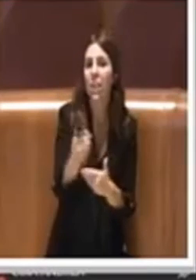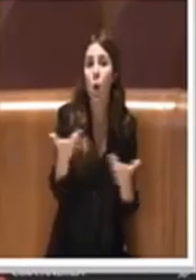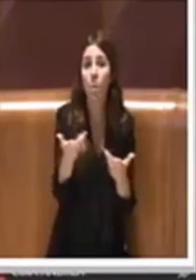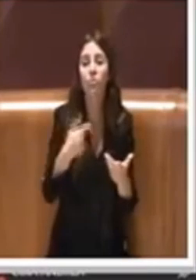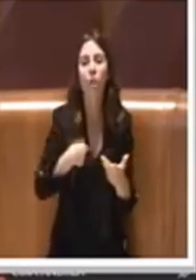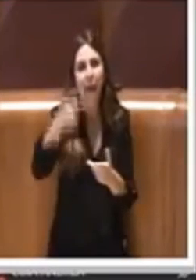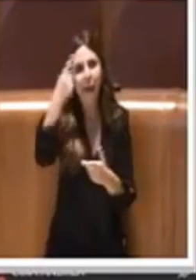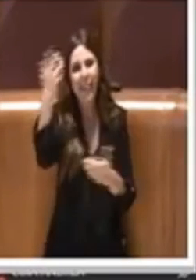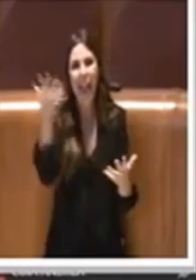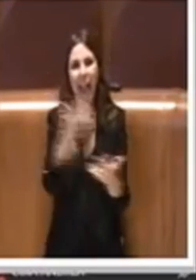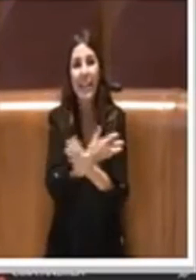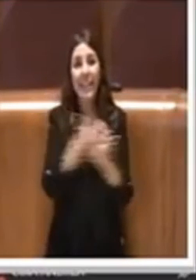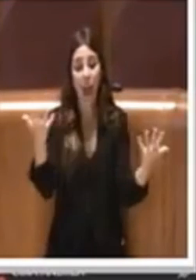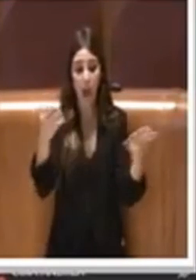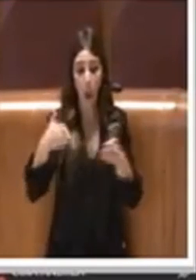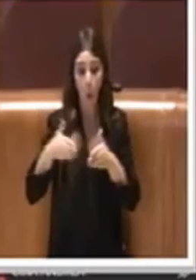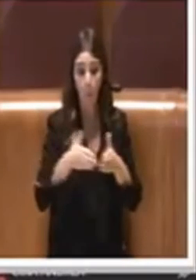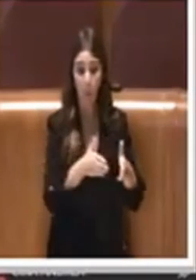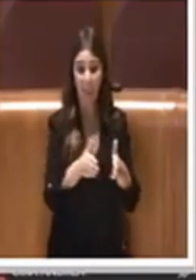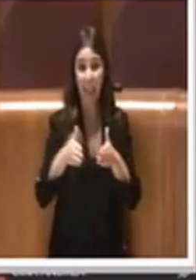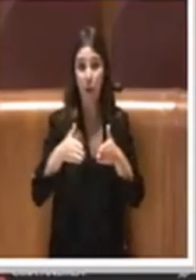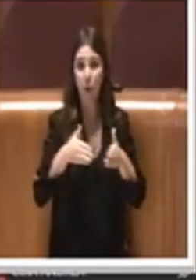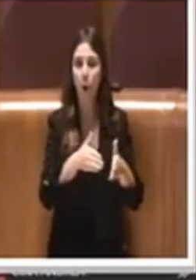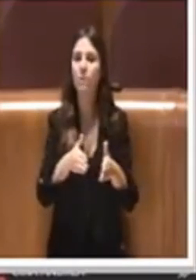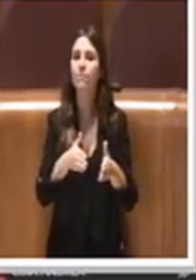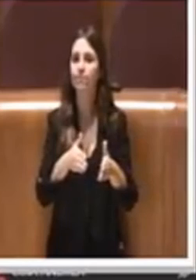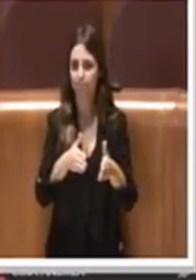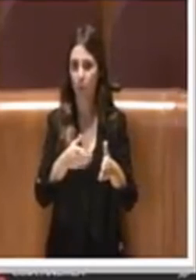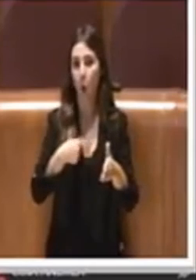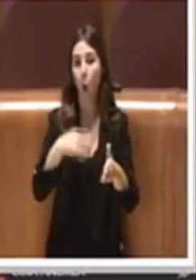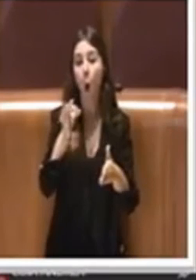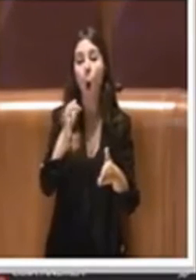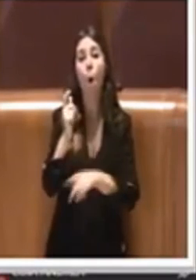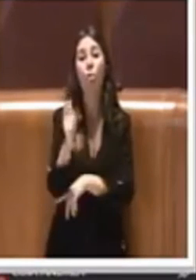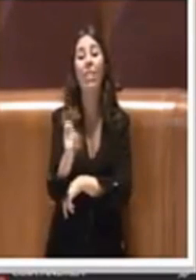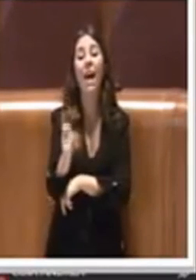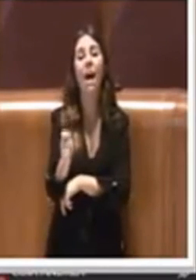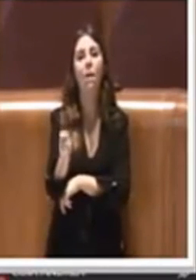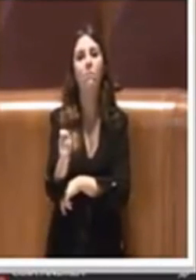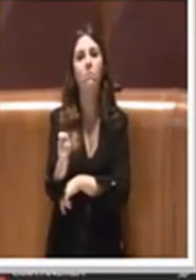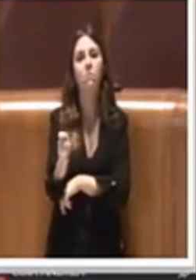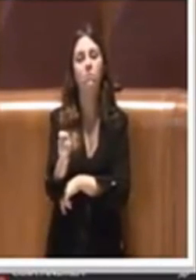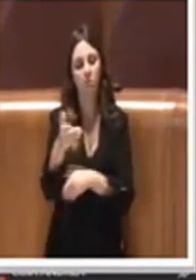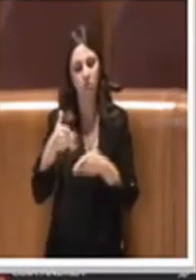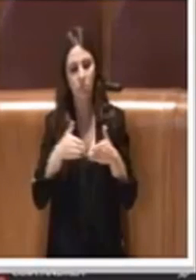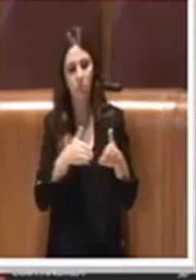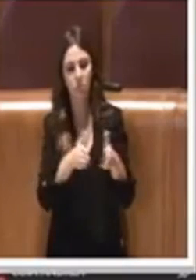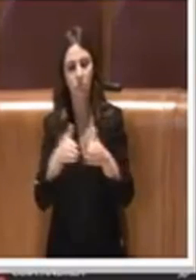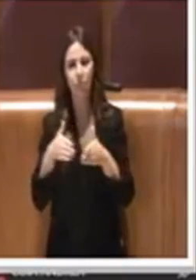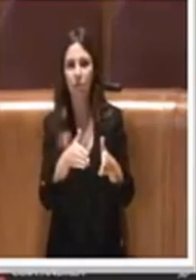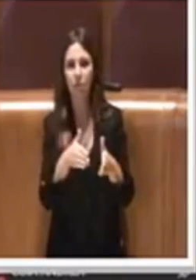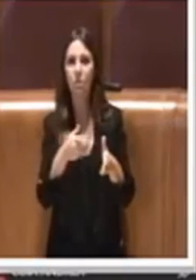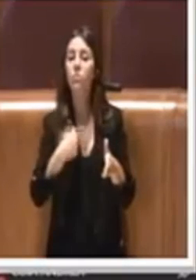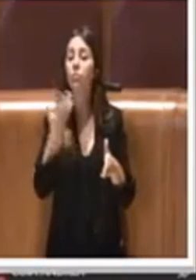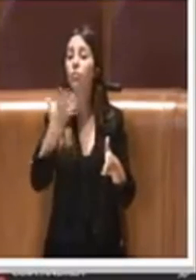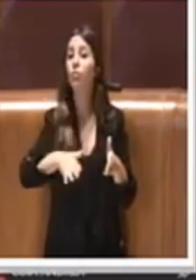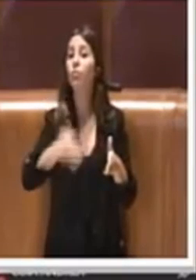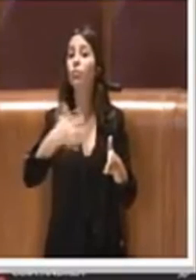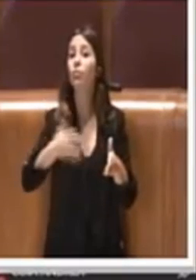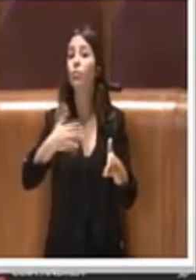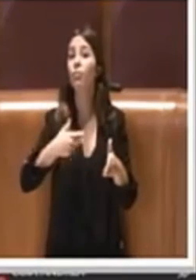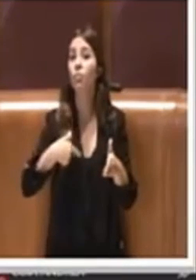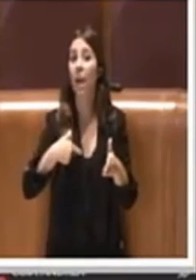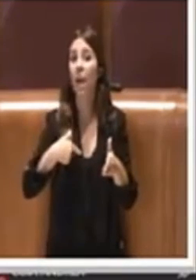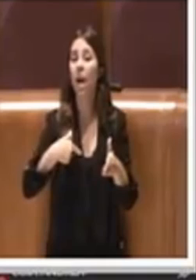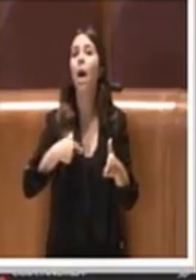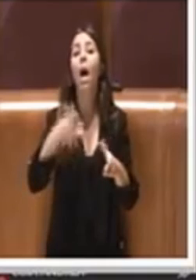chiara di quelli che saranno i percorsi, di quelli che saranno appunto le tariffe. Ripeto, percorsi che sono stati già dichiarati